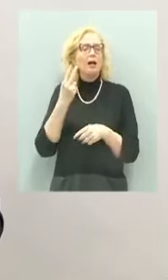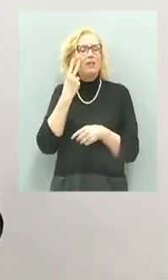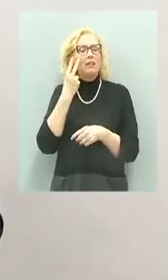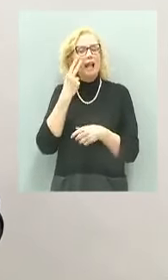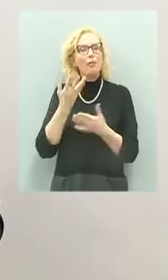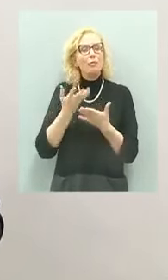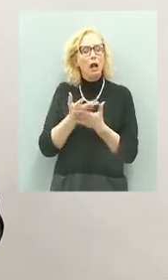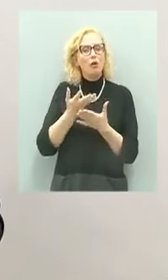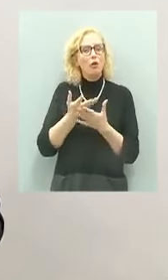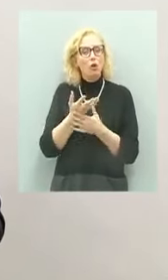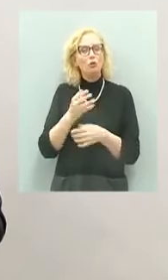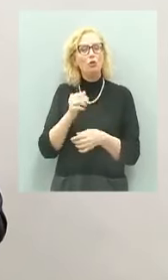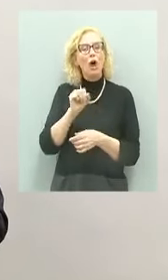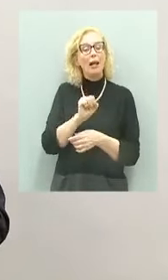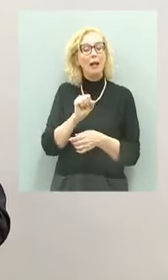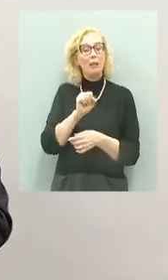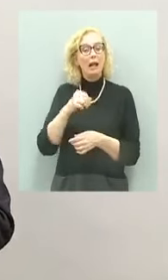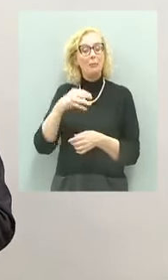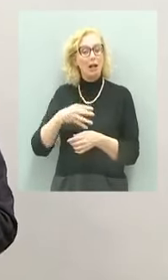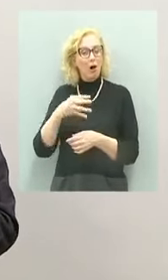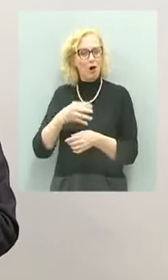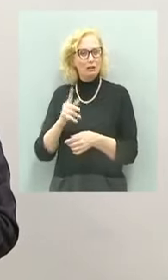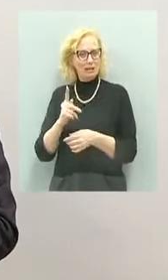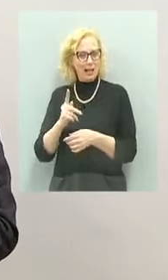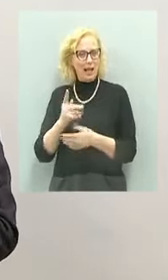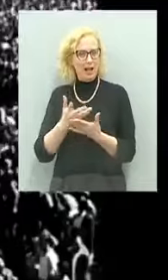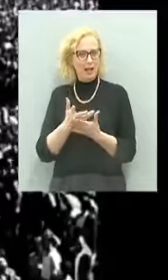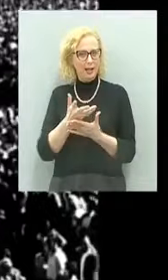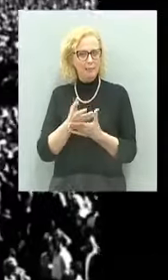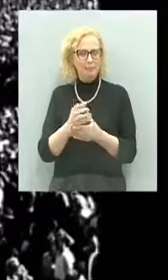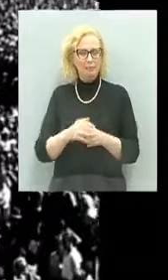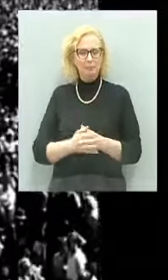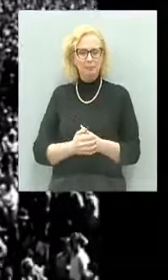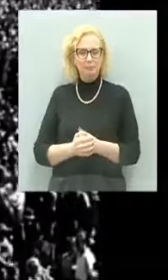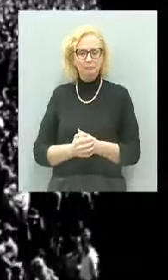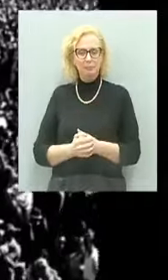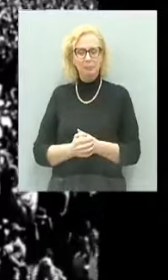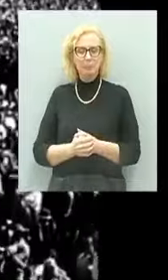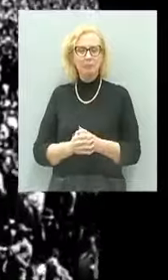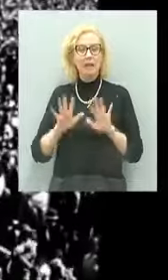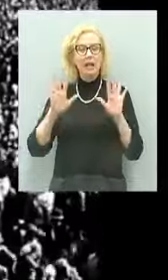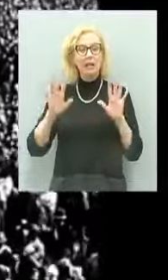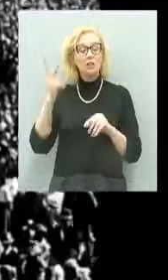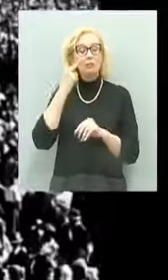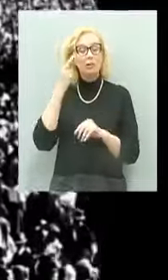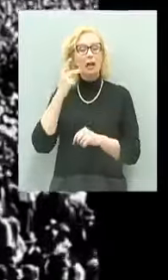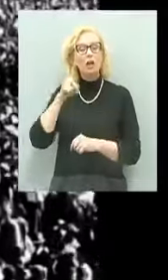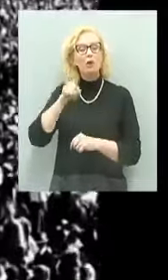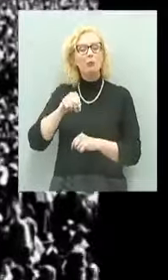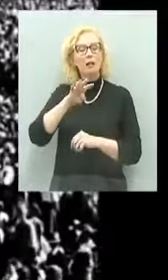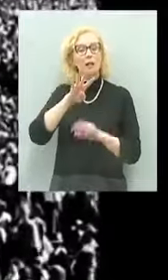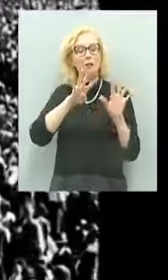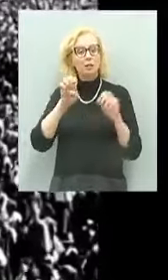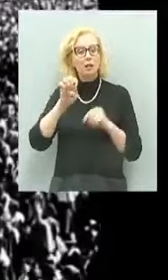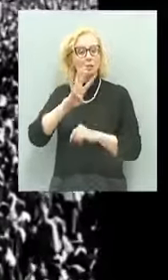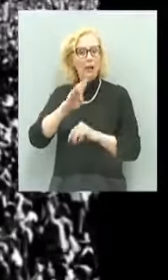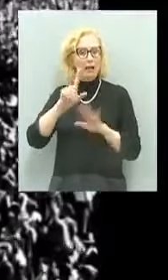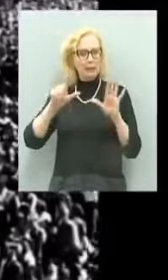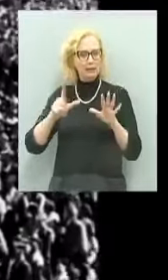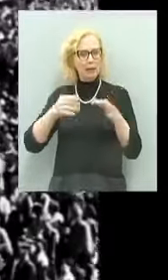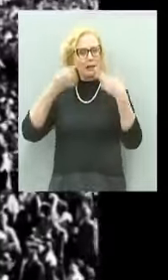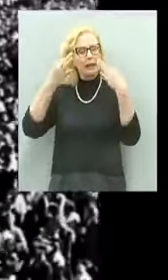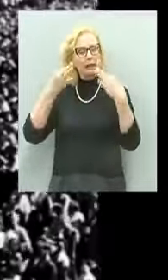testimonianza, Anna Maria Marcozzi Keller. Con il 10 febbraio del 1947 si